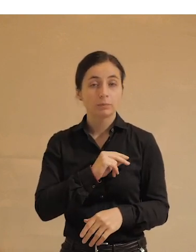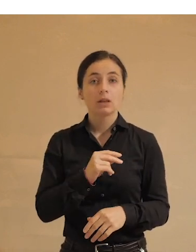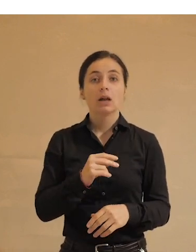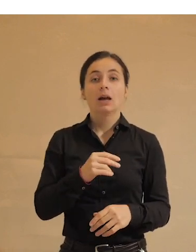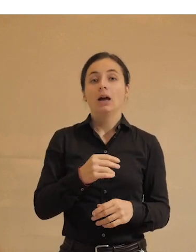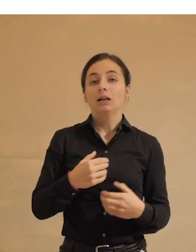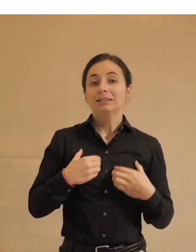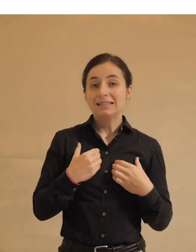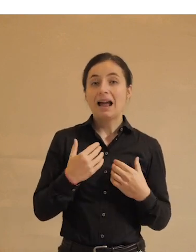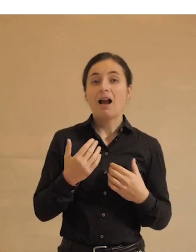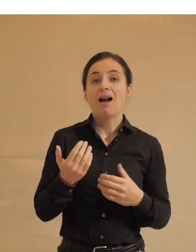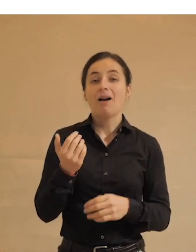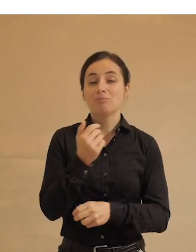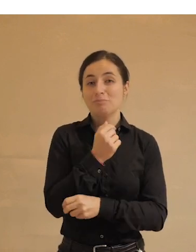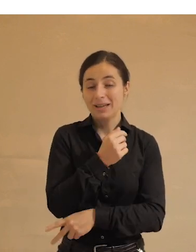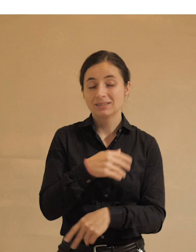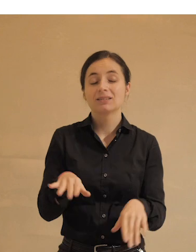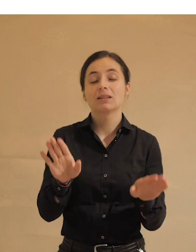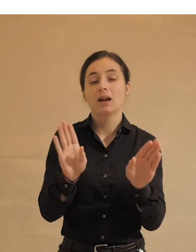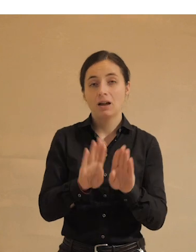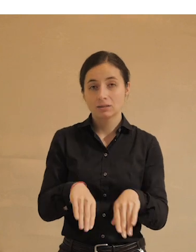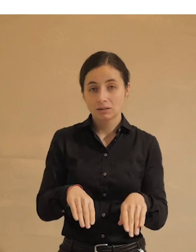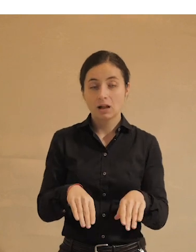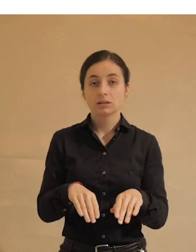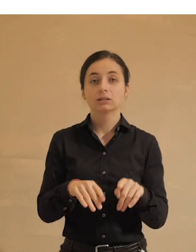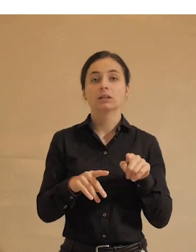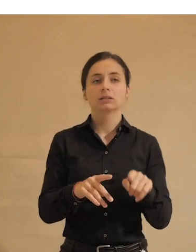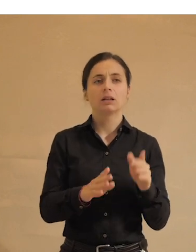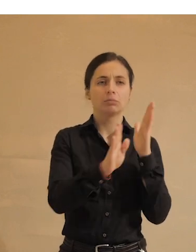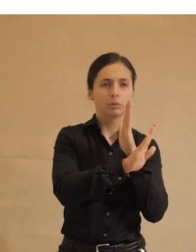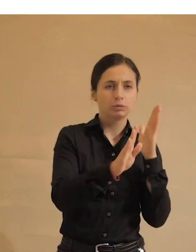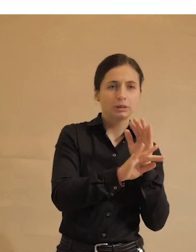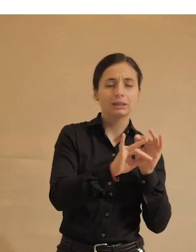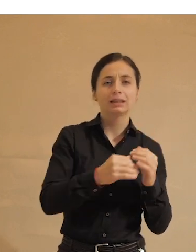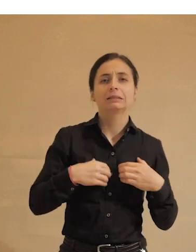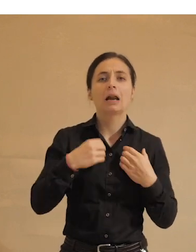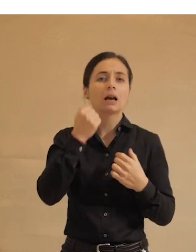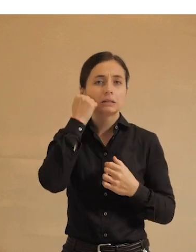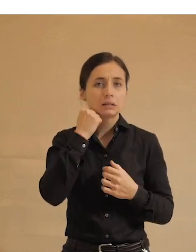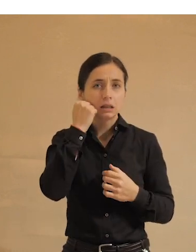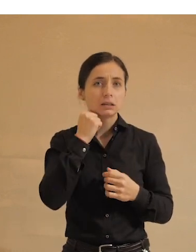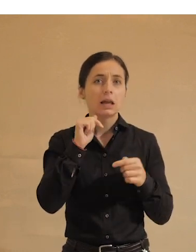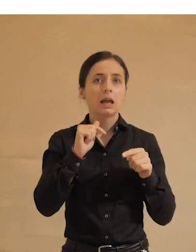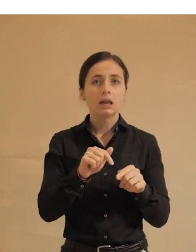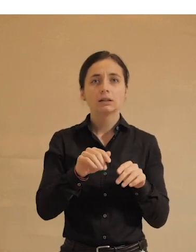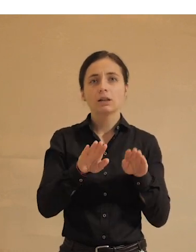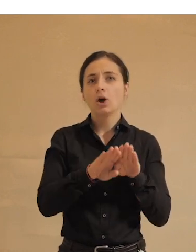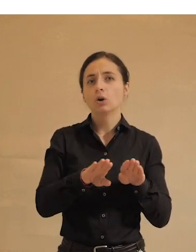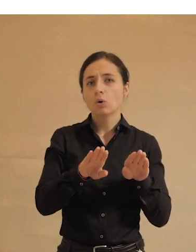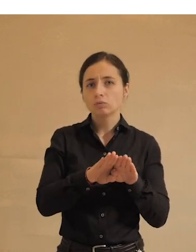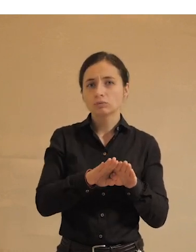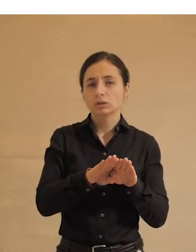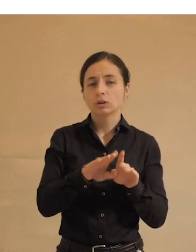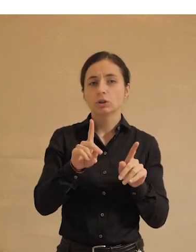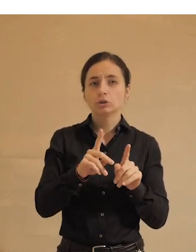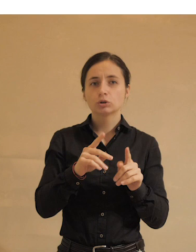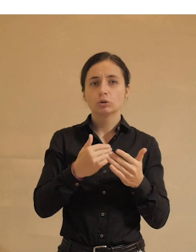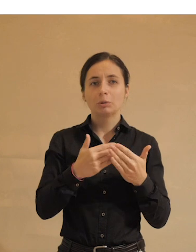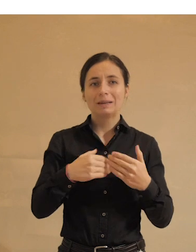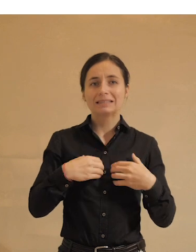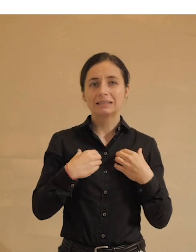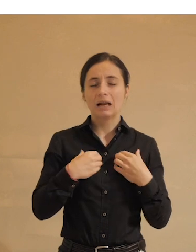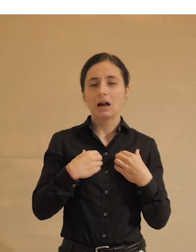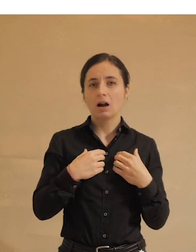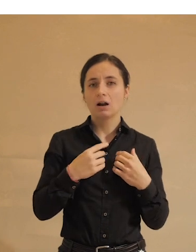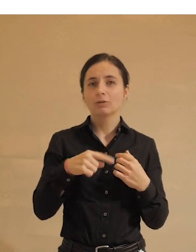бедности примерно как был, так и остался. Он же страх стихийных бедствий, страх старости. Но это, видимо, какие-то ровные вещи, точно так же, как страх номер один